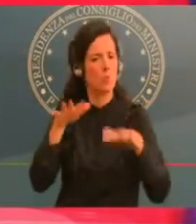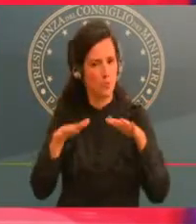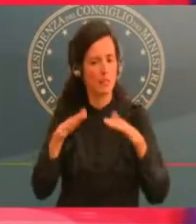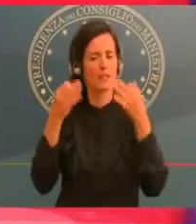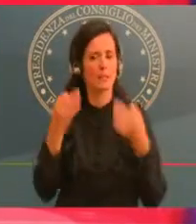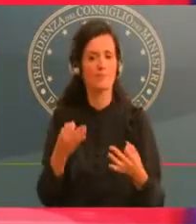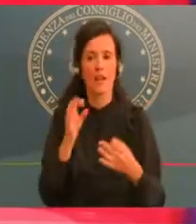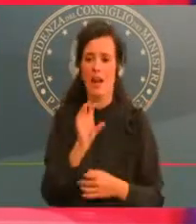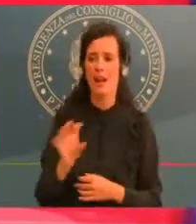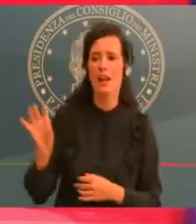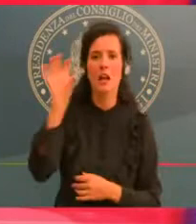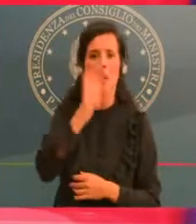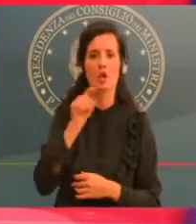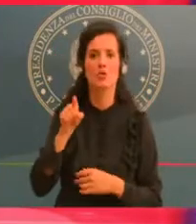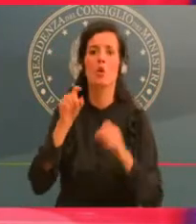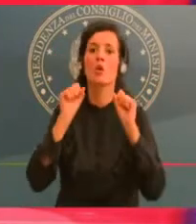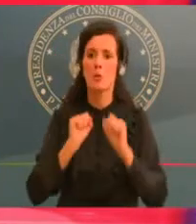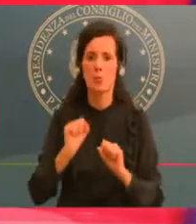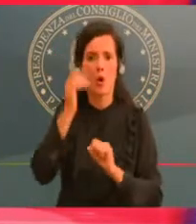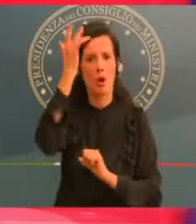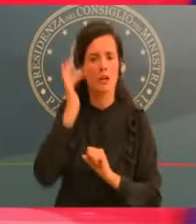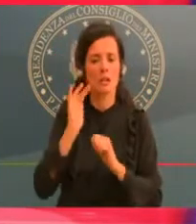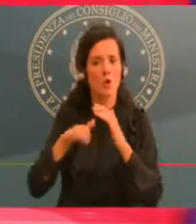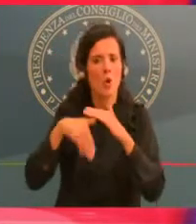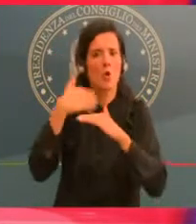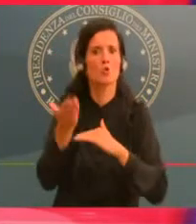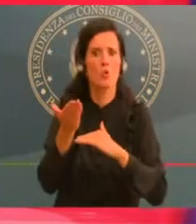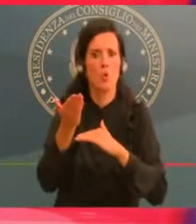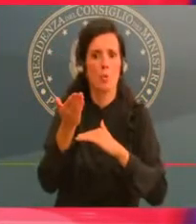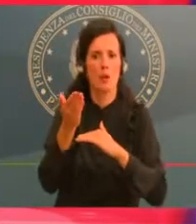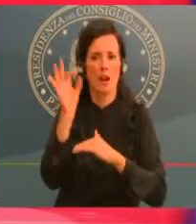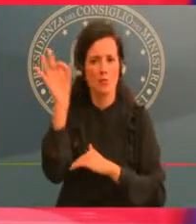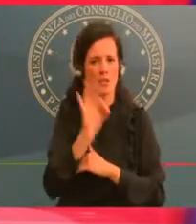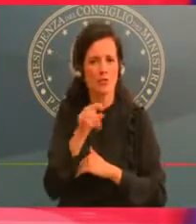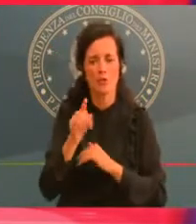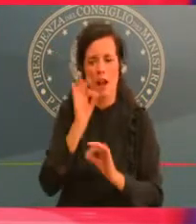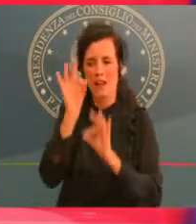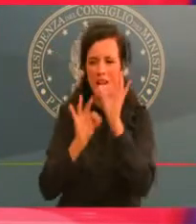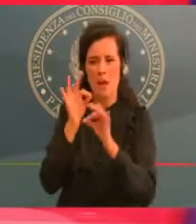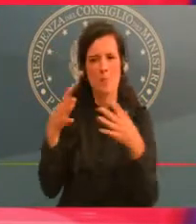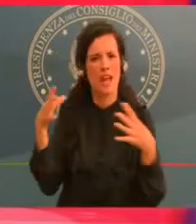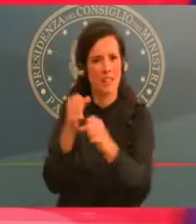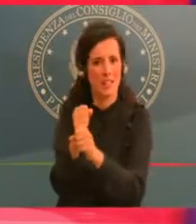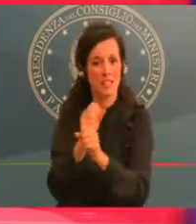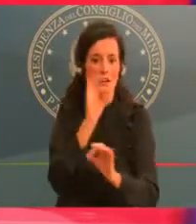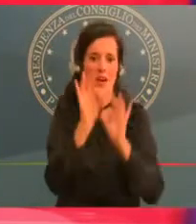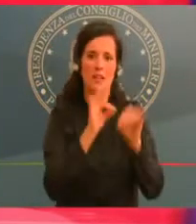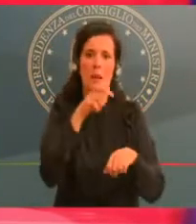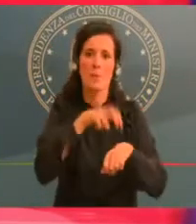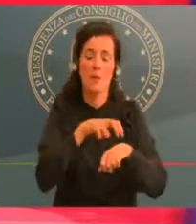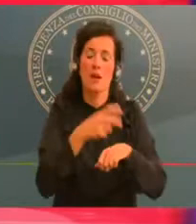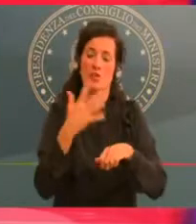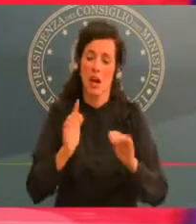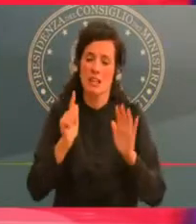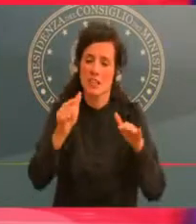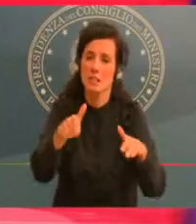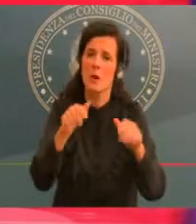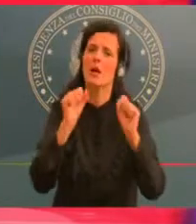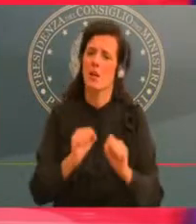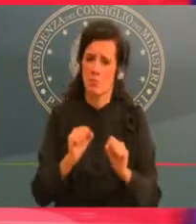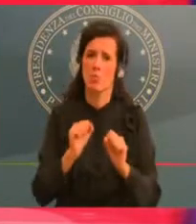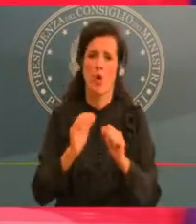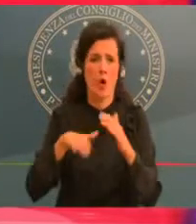già nelle prossime settimane. Dobbiamo necessariamente intervenire. Dobbiamo farlo per rallentare la